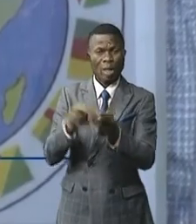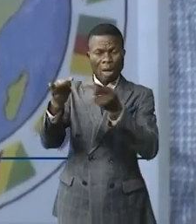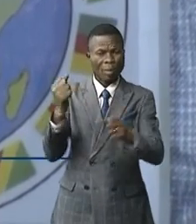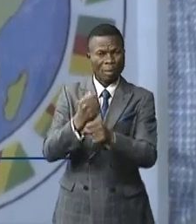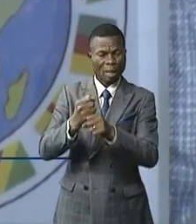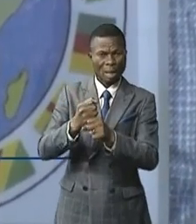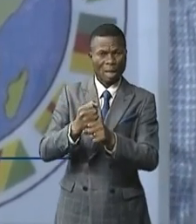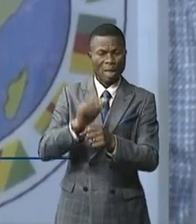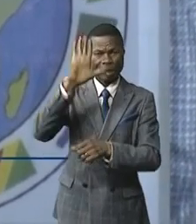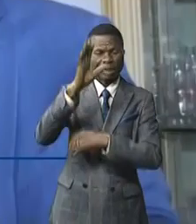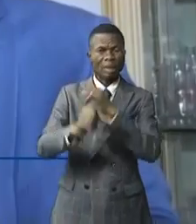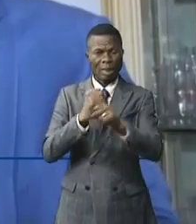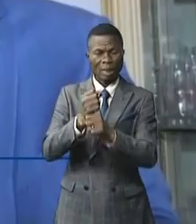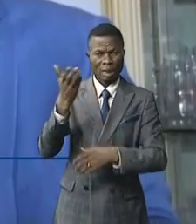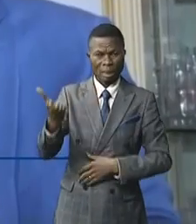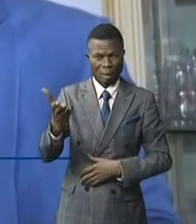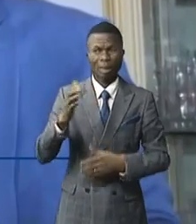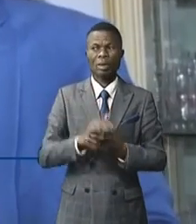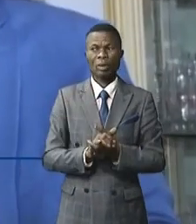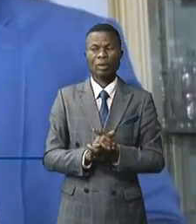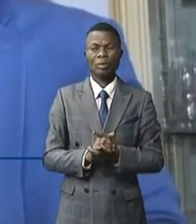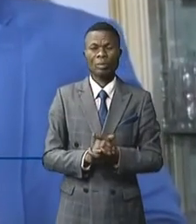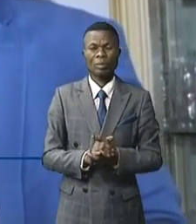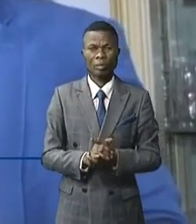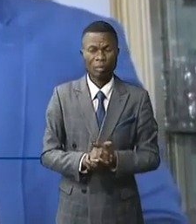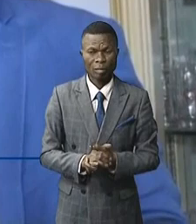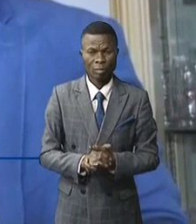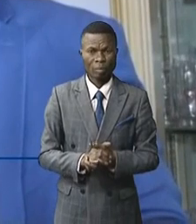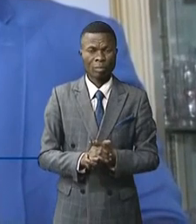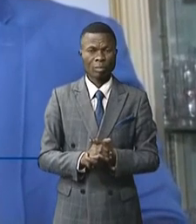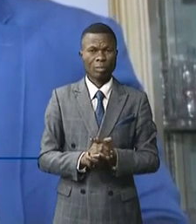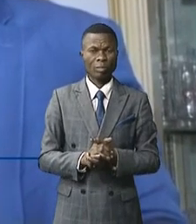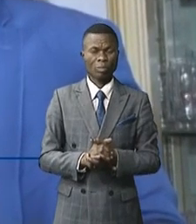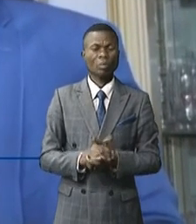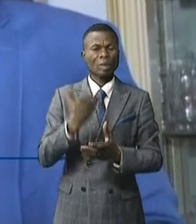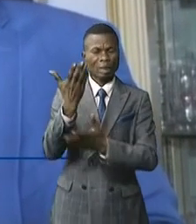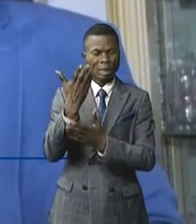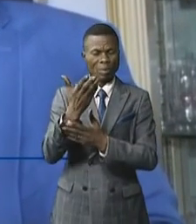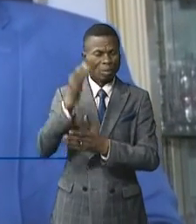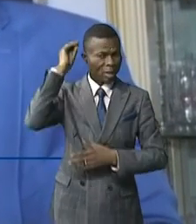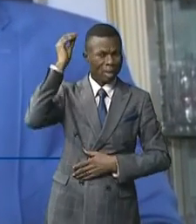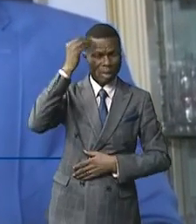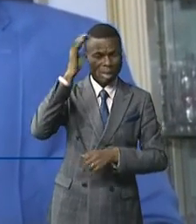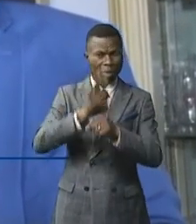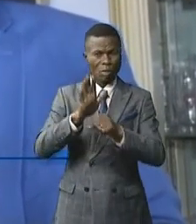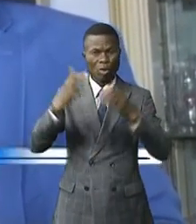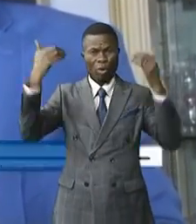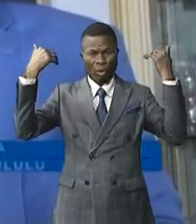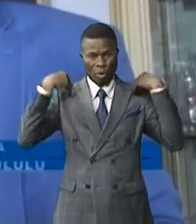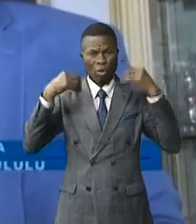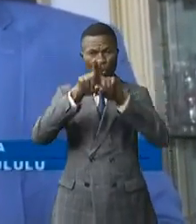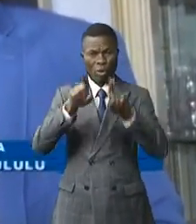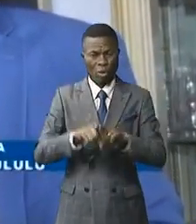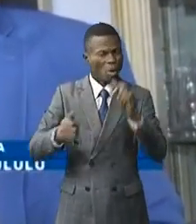a assumé pendant cinq ans. Cela me pousse à faire une interpellation vis-à-vis de nos autorités et